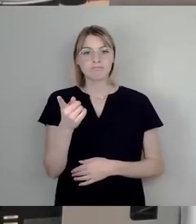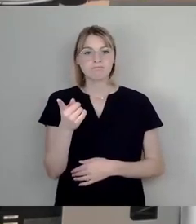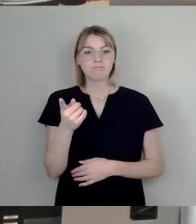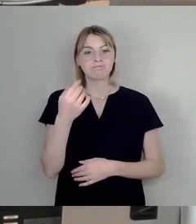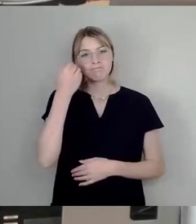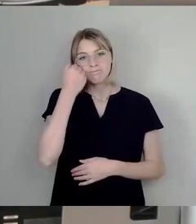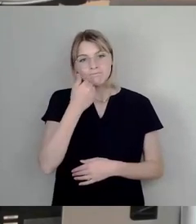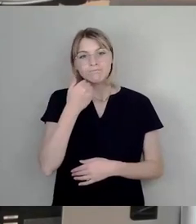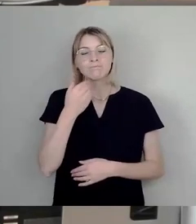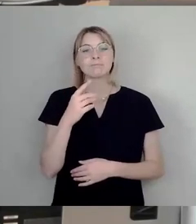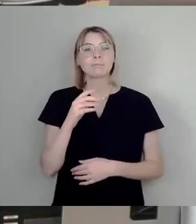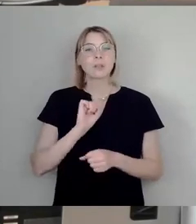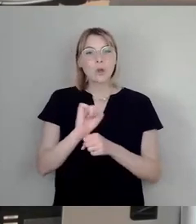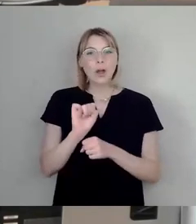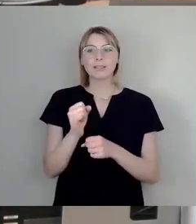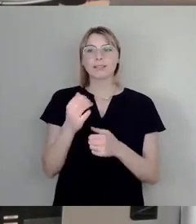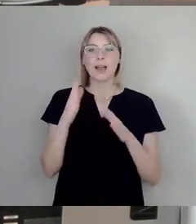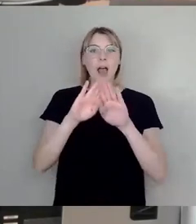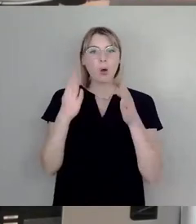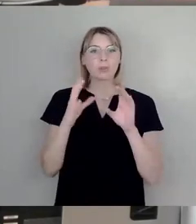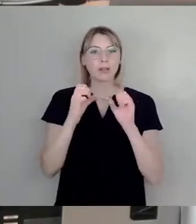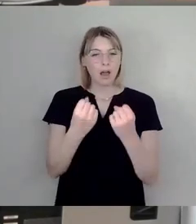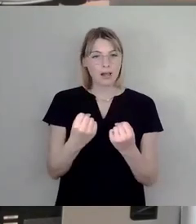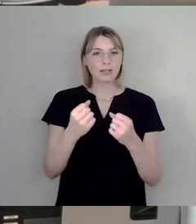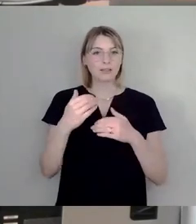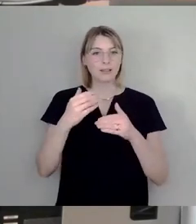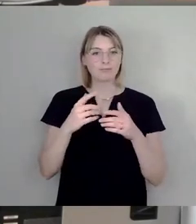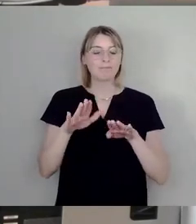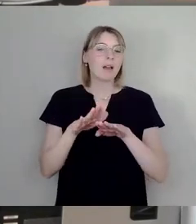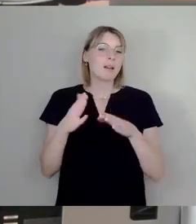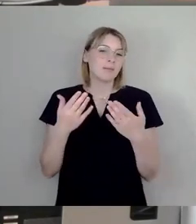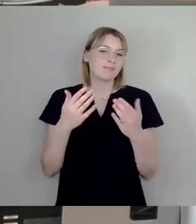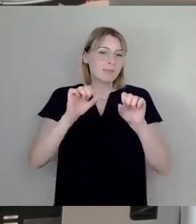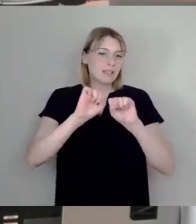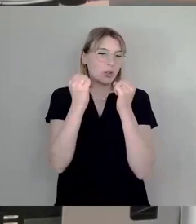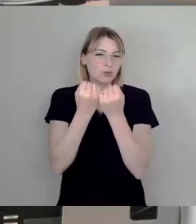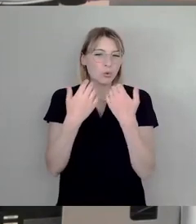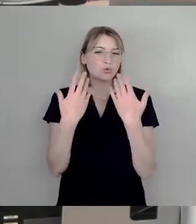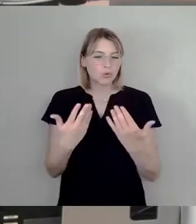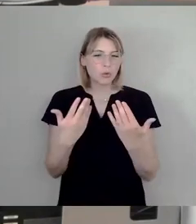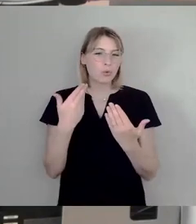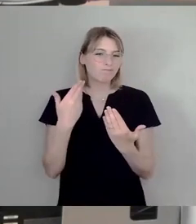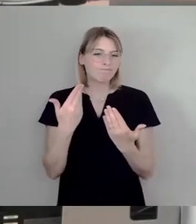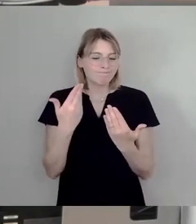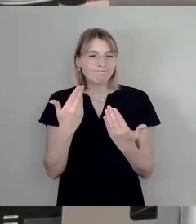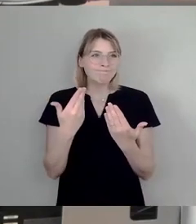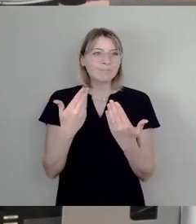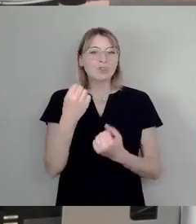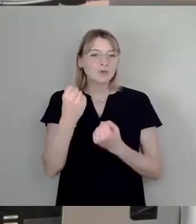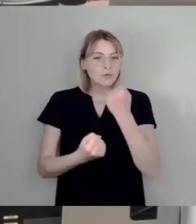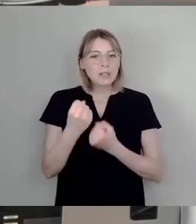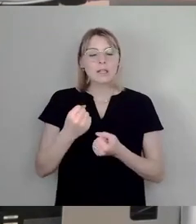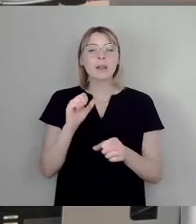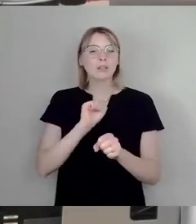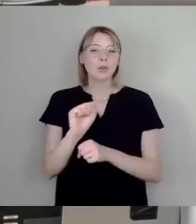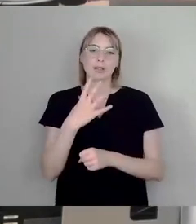angespannte Haushaltslage diesen Weg mit uns weiter beschreiten und eben den Vorplatz, so